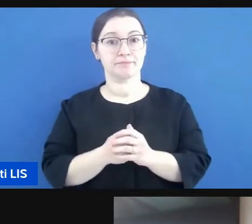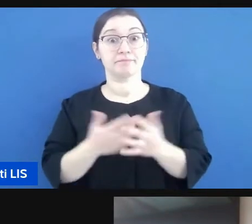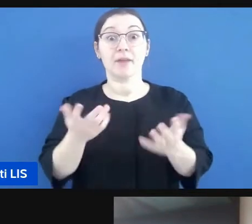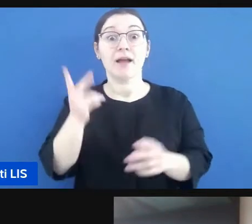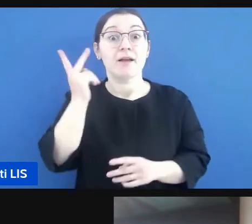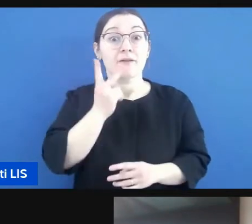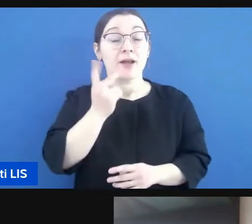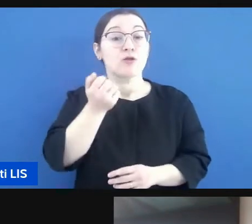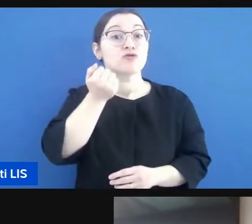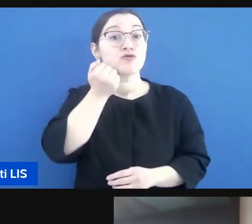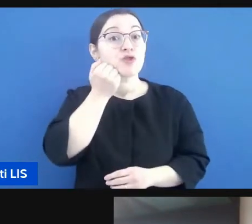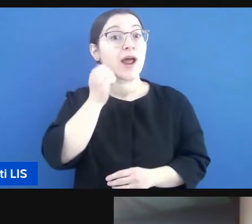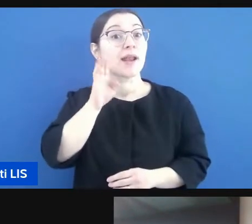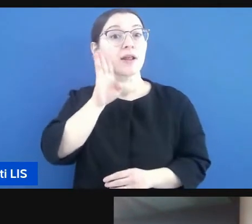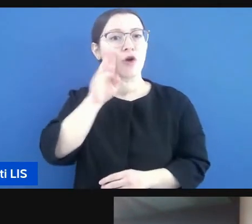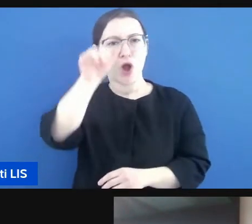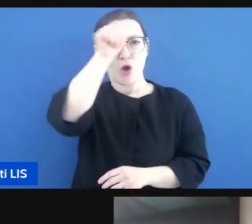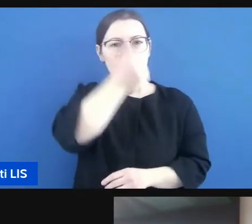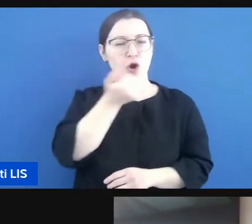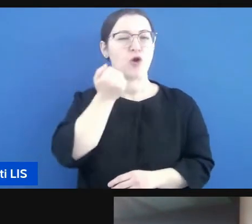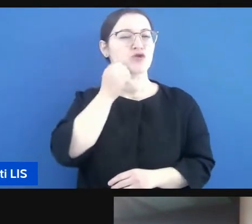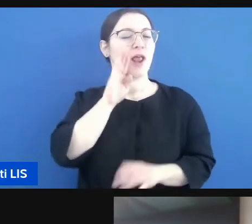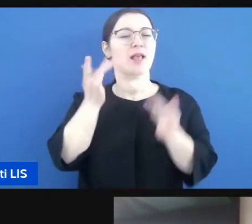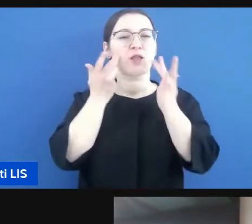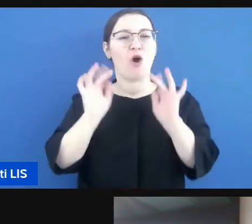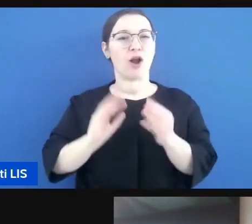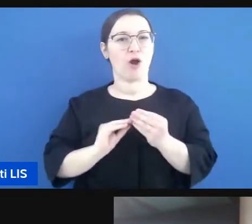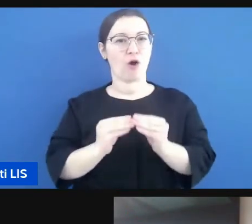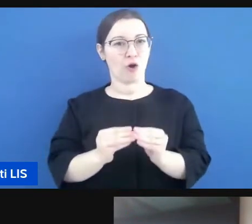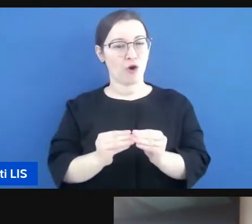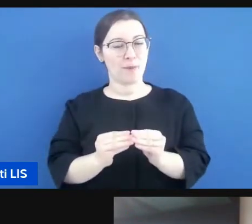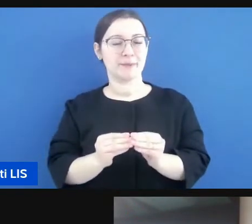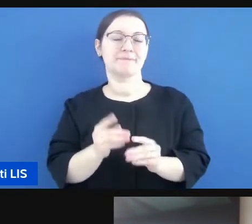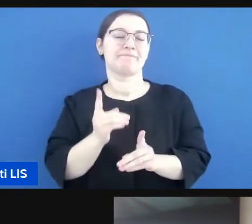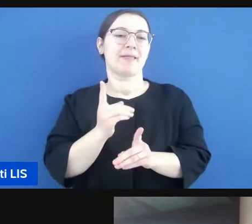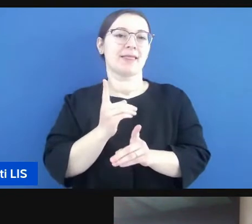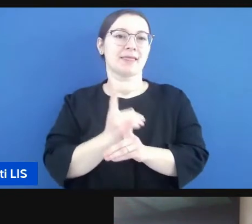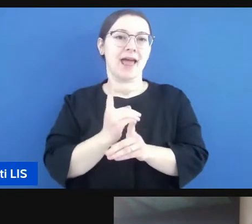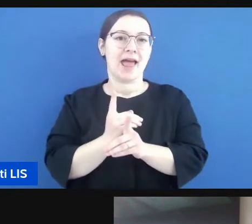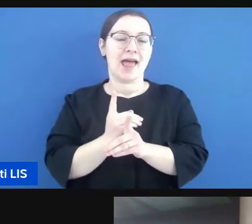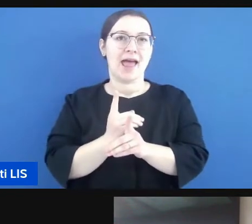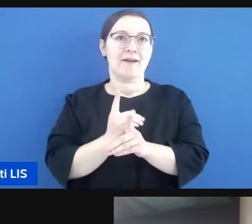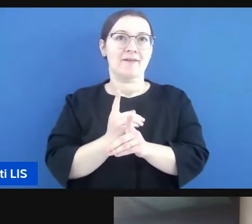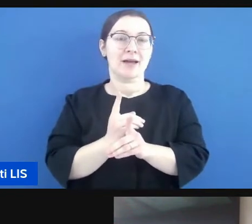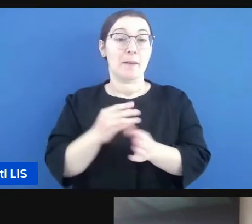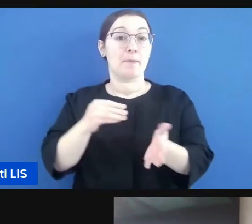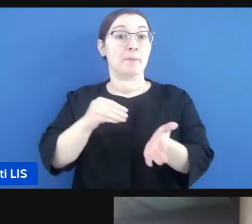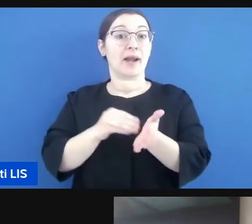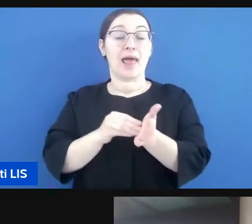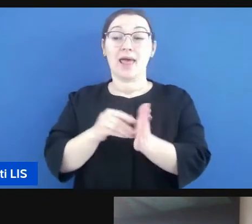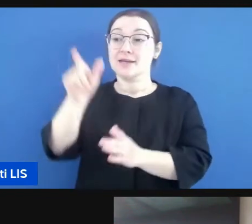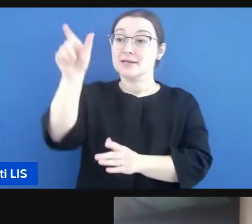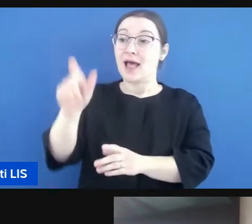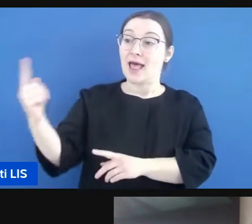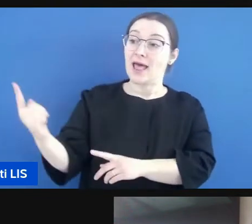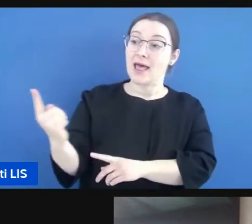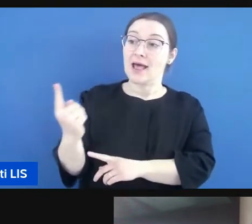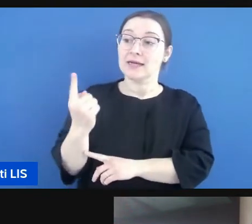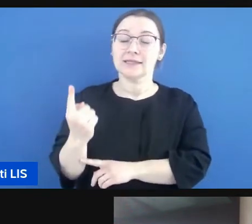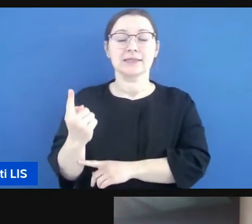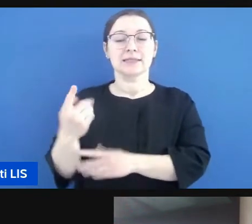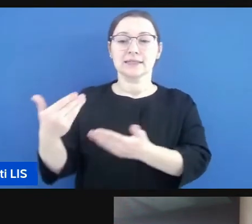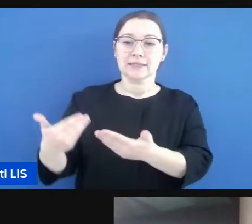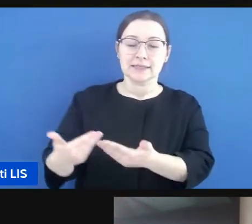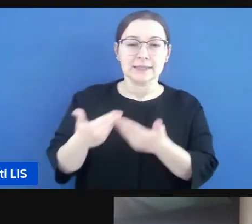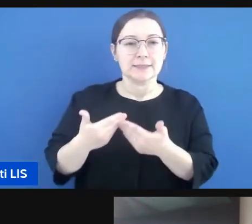genitore possa fare il genitore è necessario che ci sia qualcuno che tiri un po' le fila dei vari